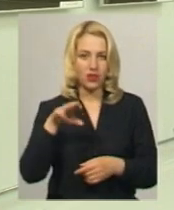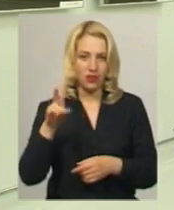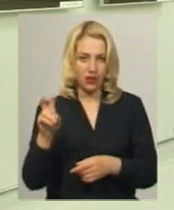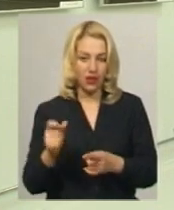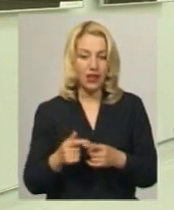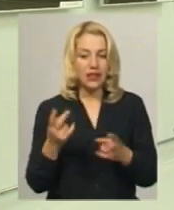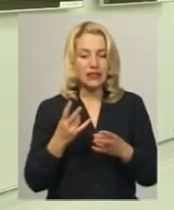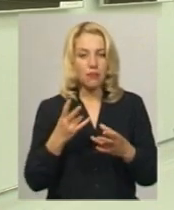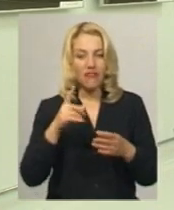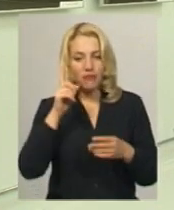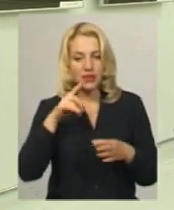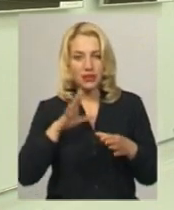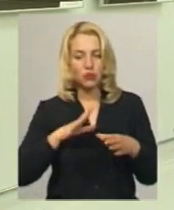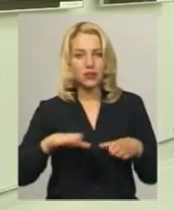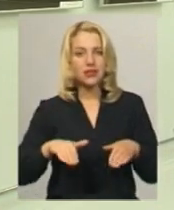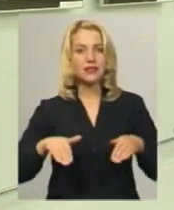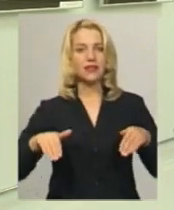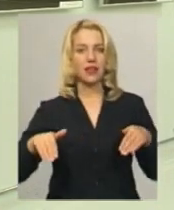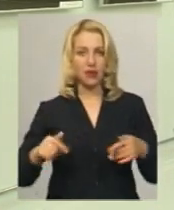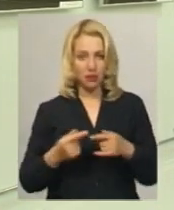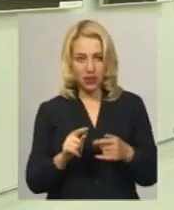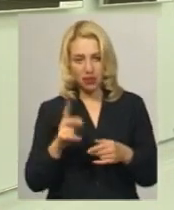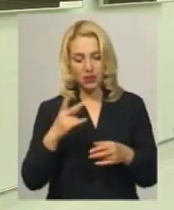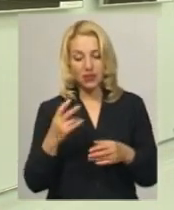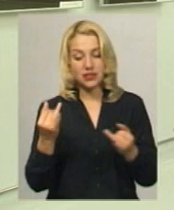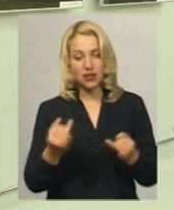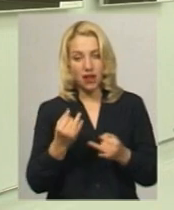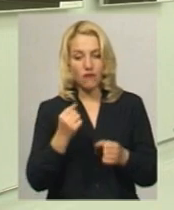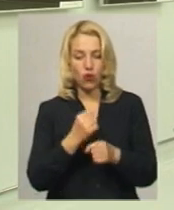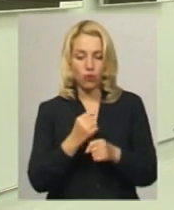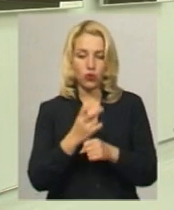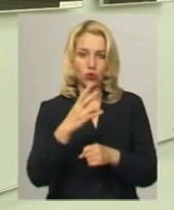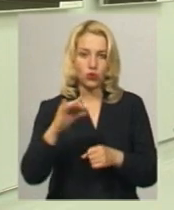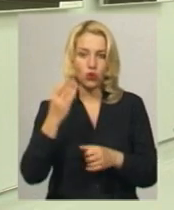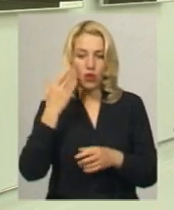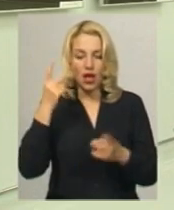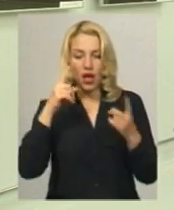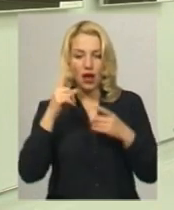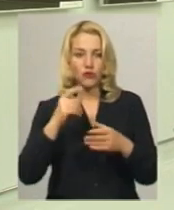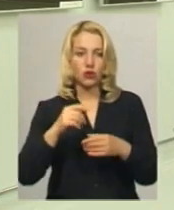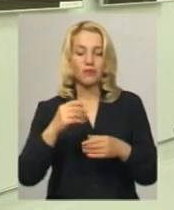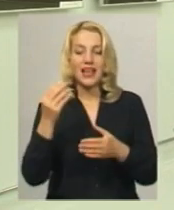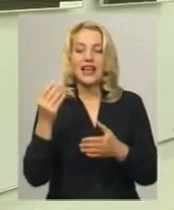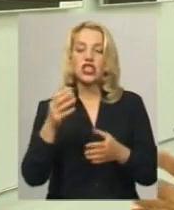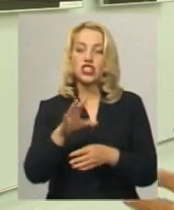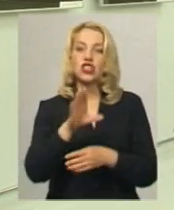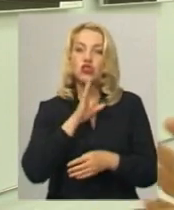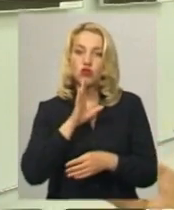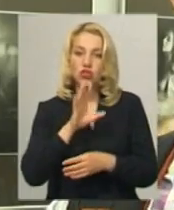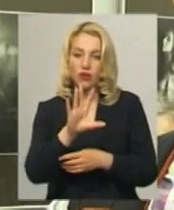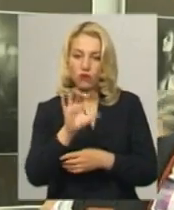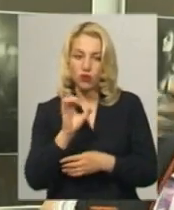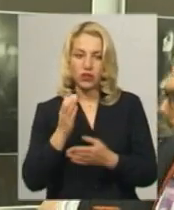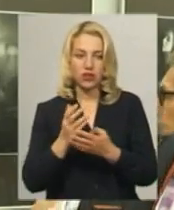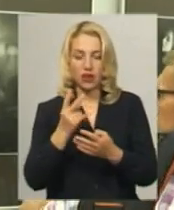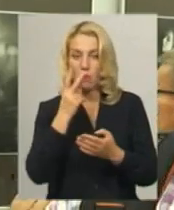потрібно вміти стриматись у цьому бар'єрі. Цікаво сприймається робота ню, коли автором жіночої фотографії є саме жінка. Жіночий погляд – трошки інший.